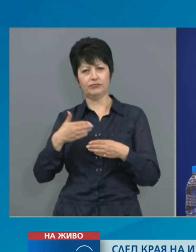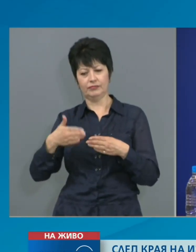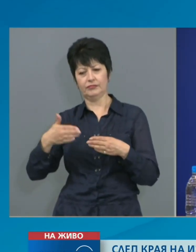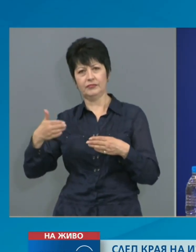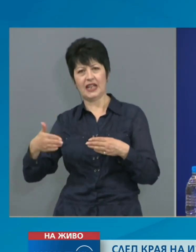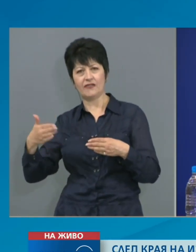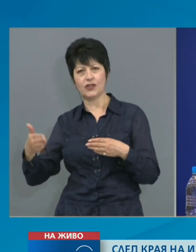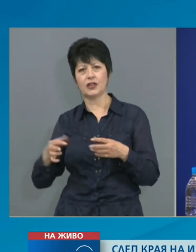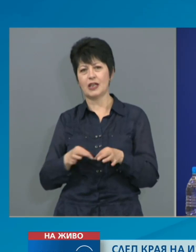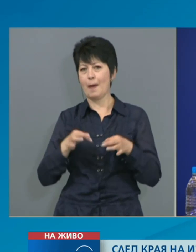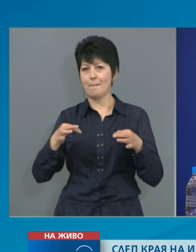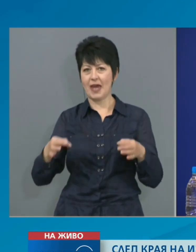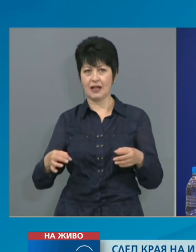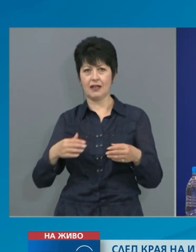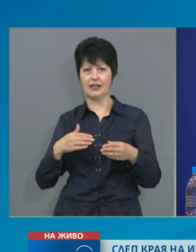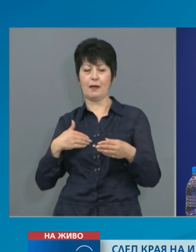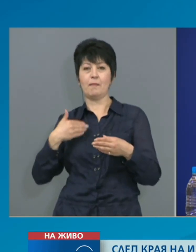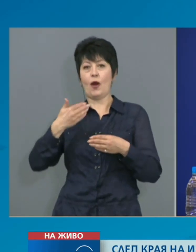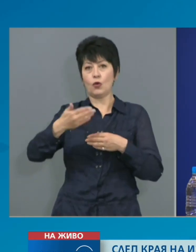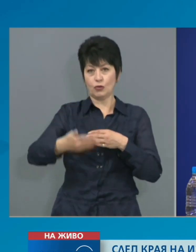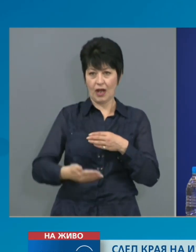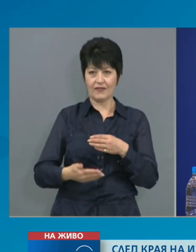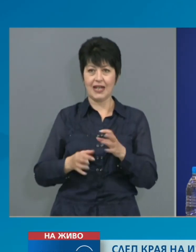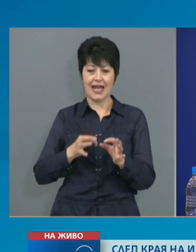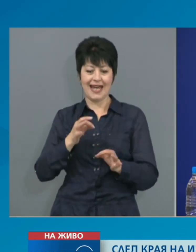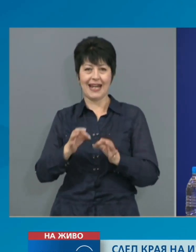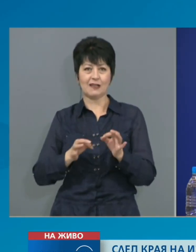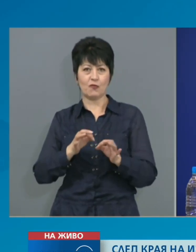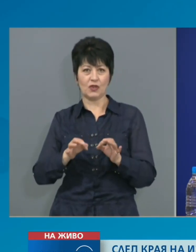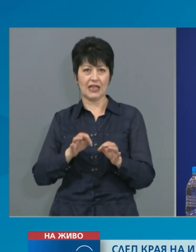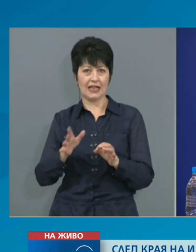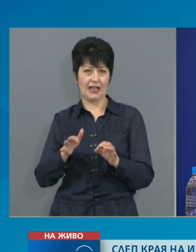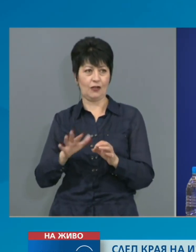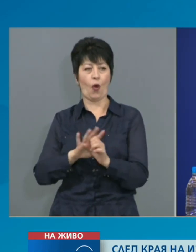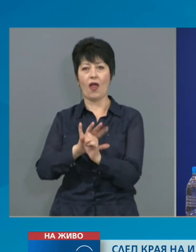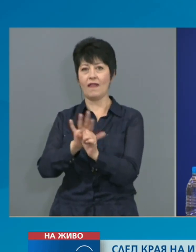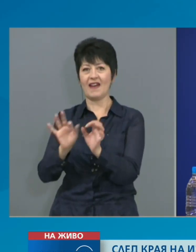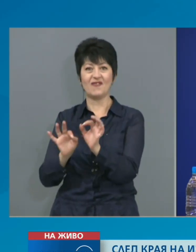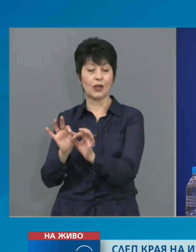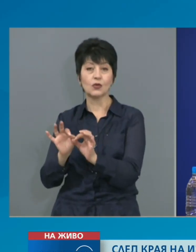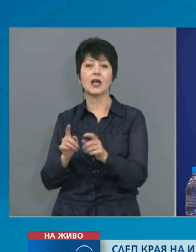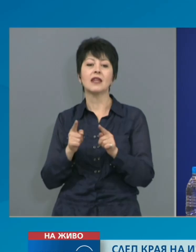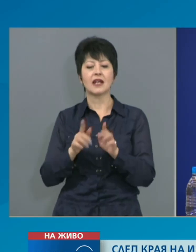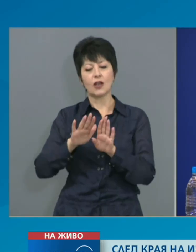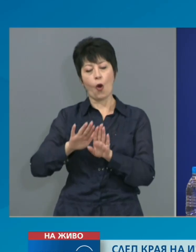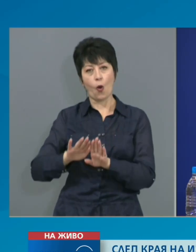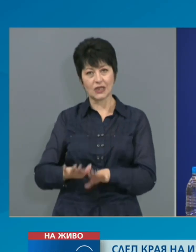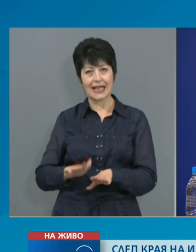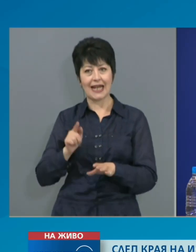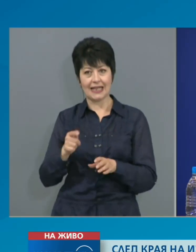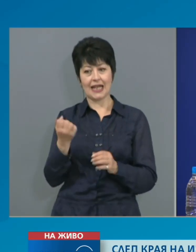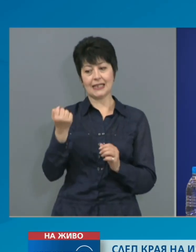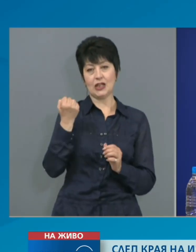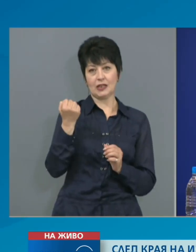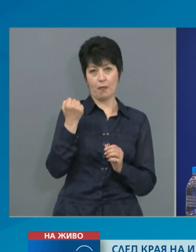мерки за преодоляване разпространението на вируса трябва да остане забраната за налагане,